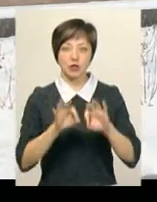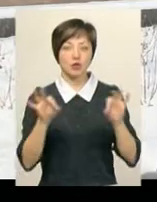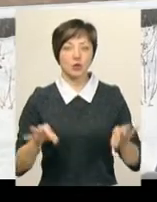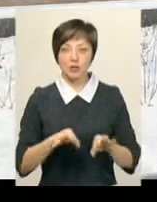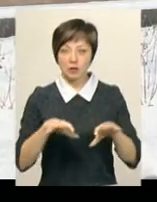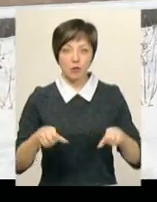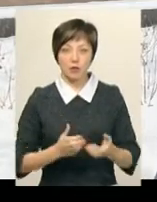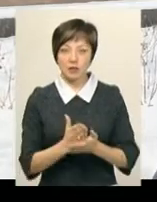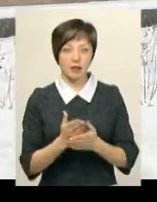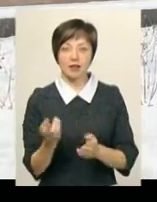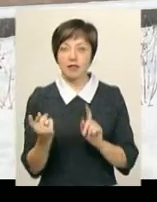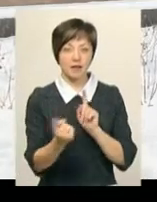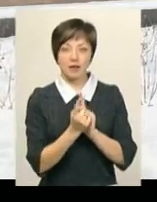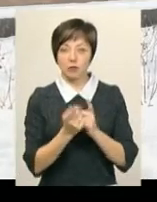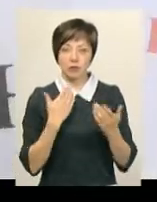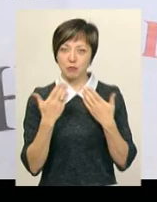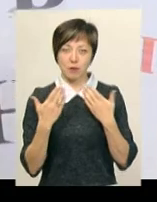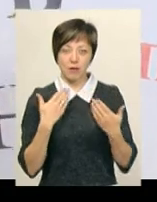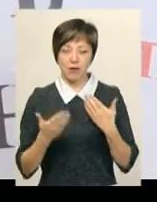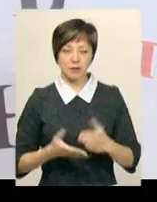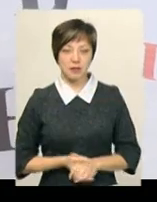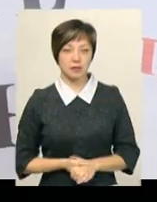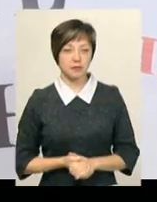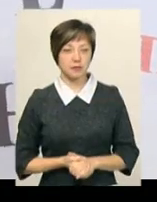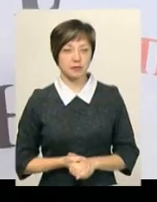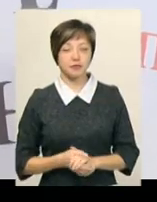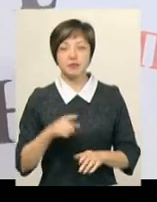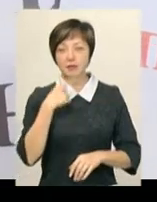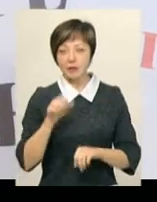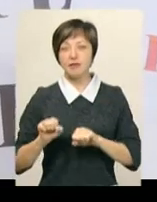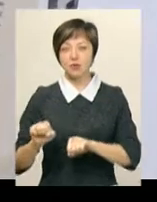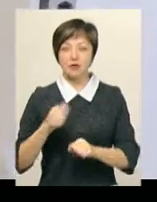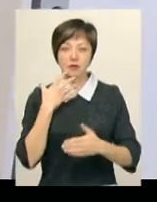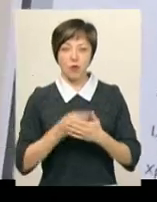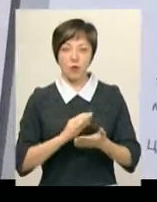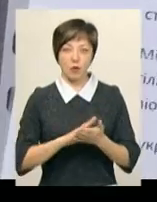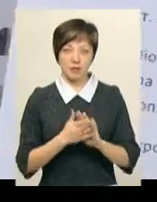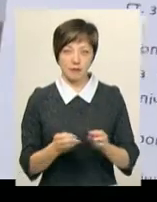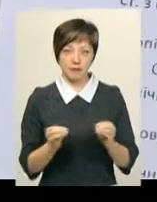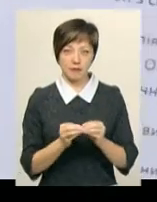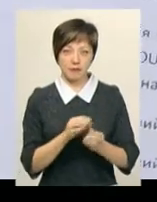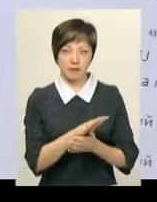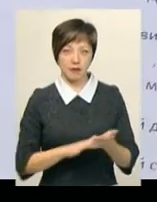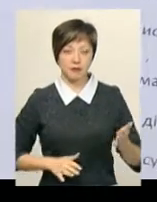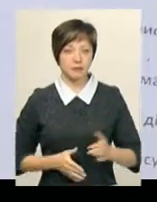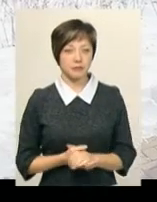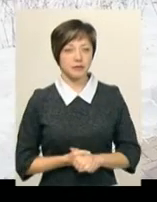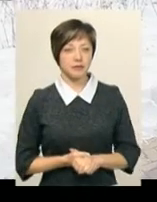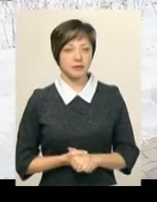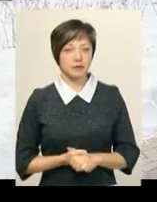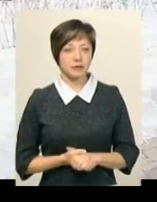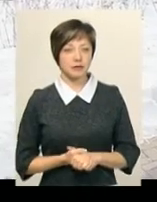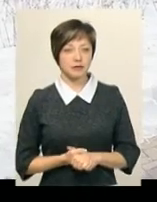посадовців не вийшов поспілкуватись з пікетувальниками. Віктор Галущак запевнив, відстоюватиме свою позицію. Анастасія Олексюк, Олександр